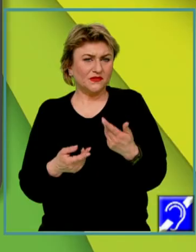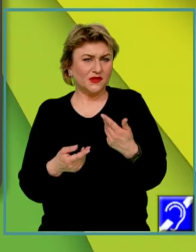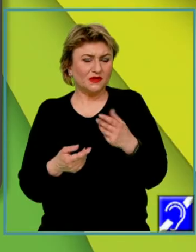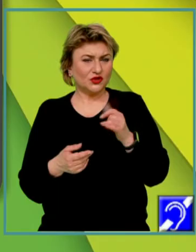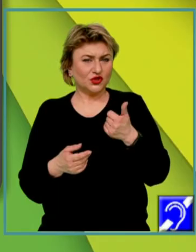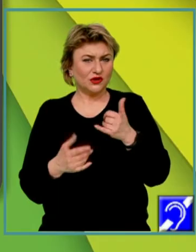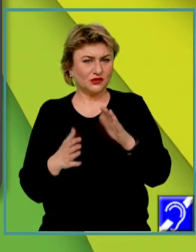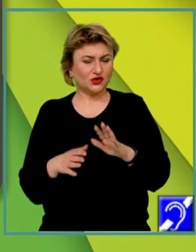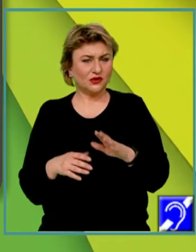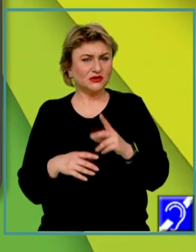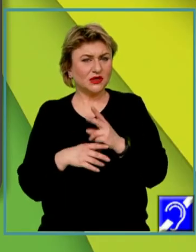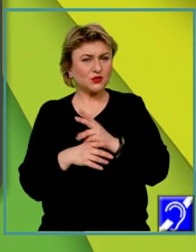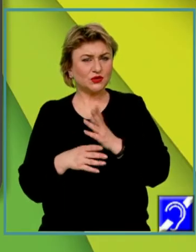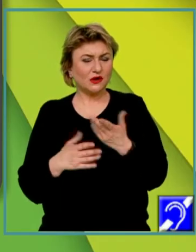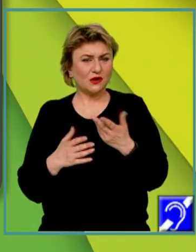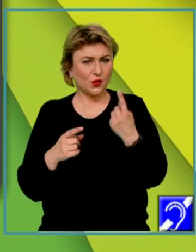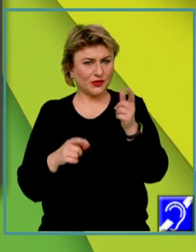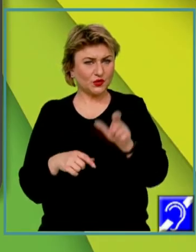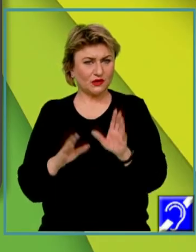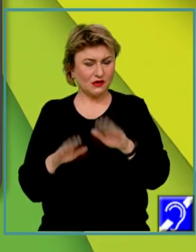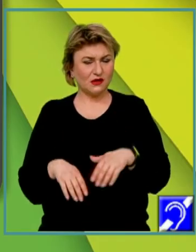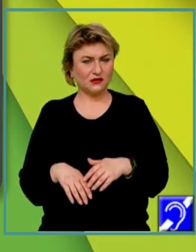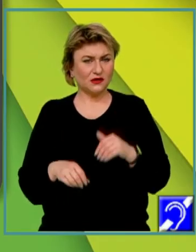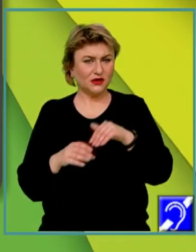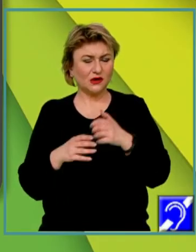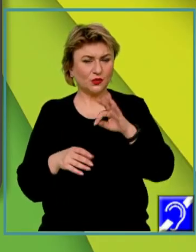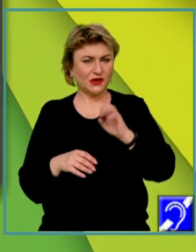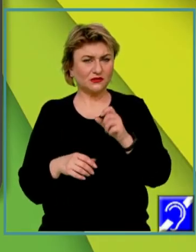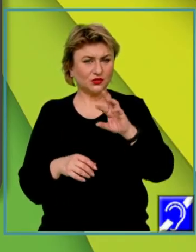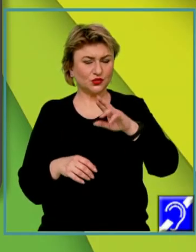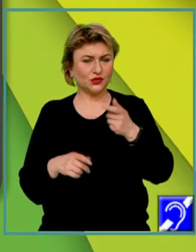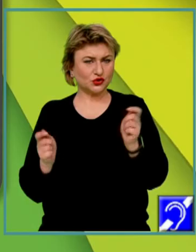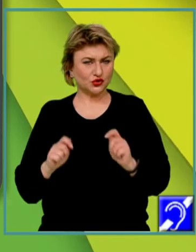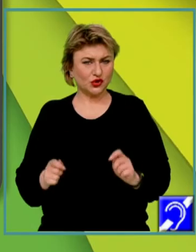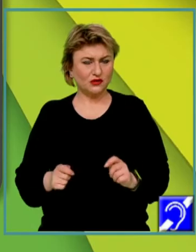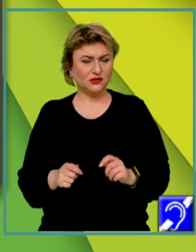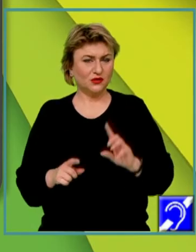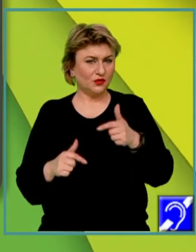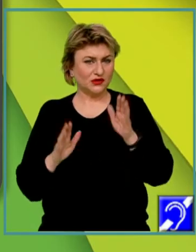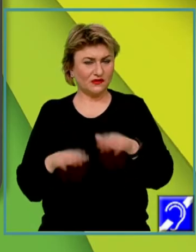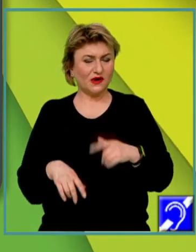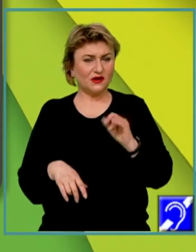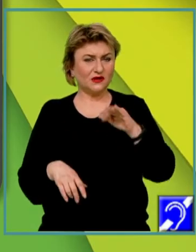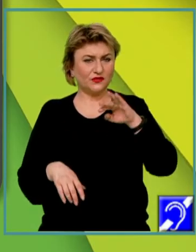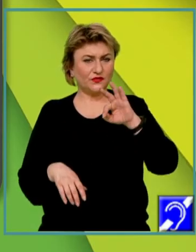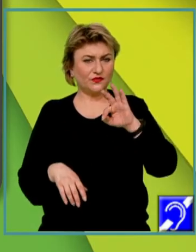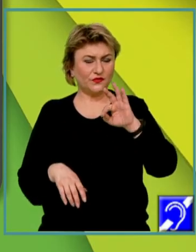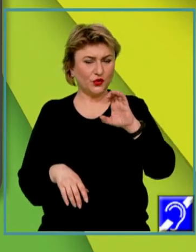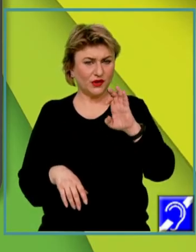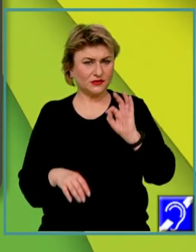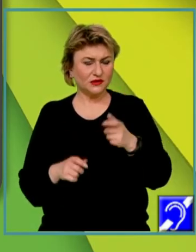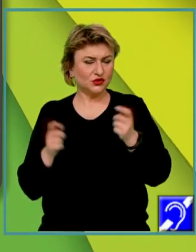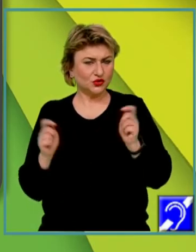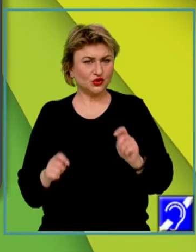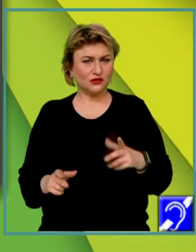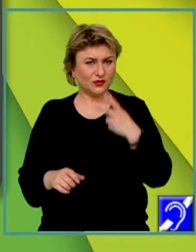Astfel, statusul pe care un individ îl deține într-o anumită structură socială poate avea o influență socială în